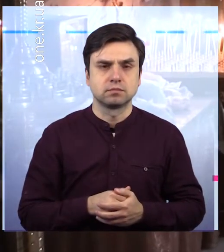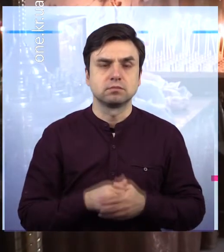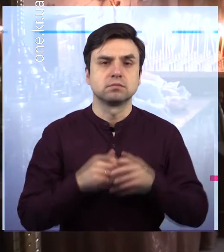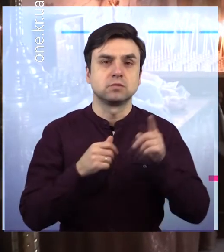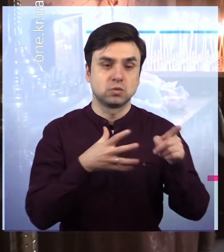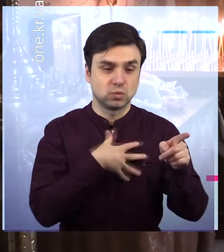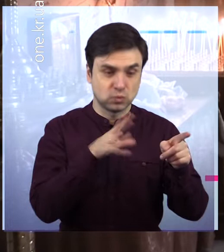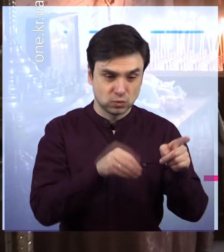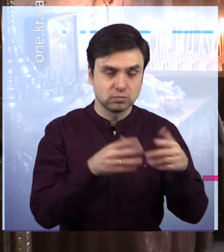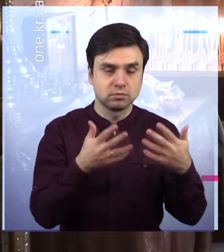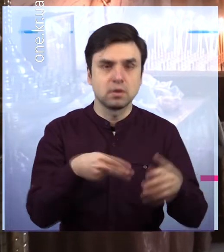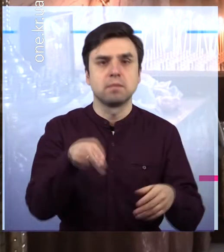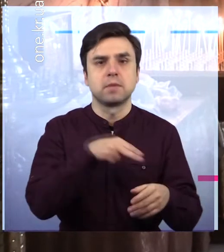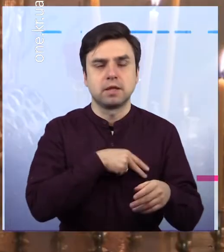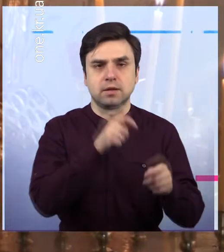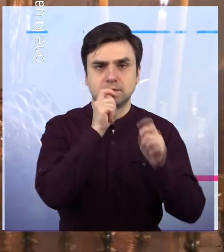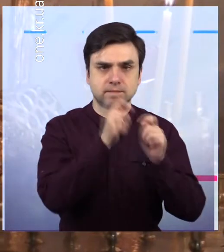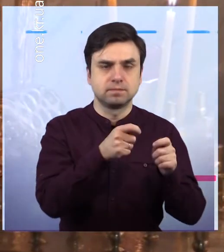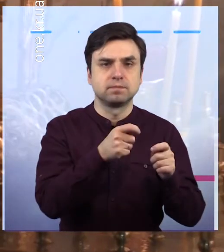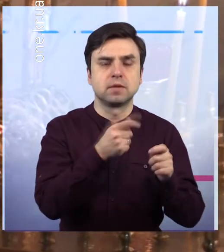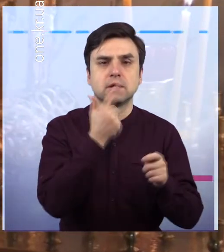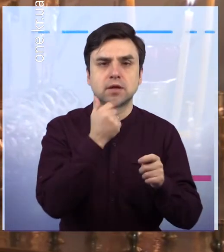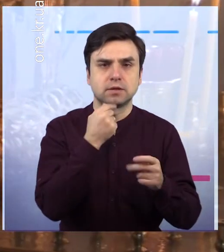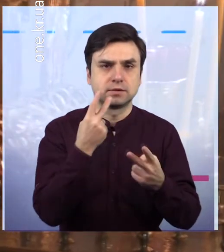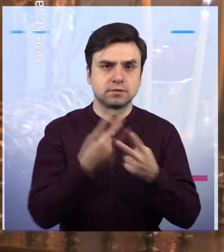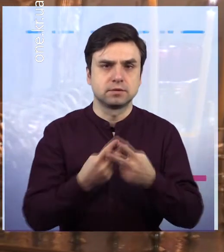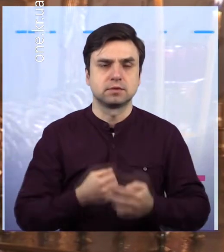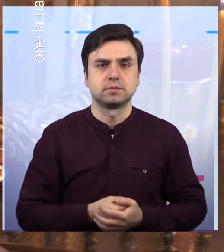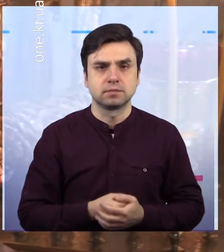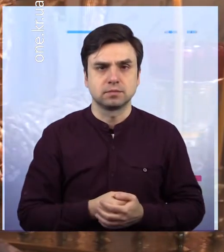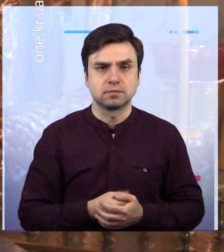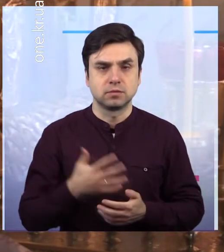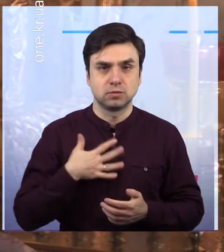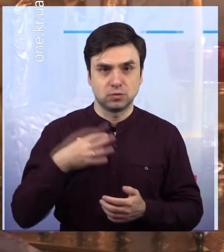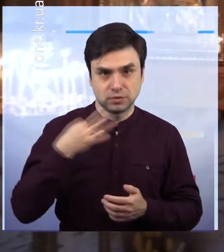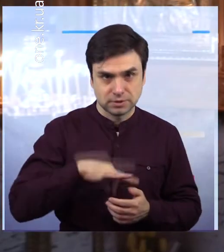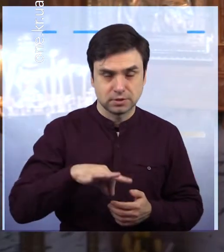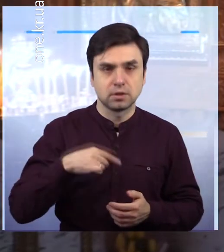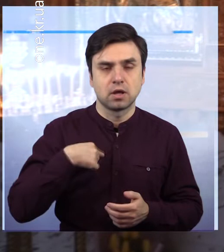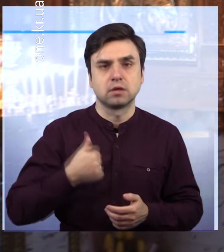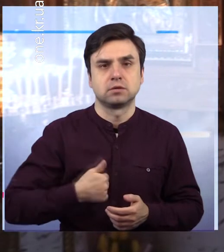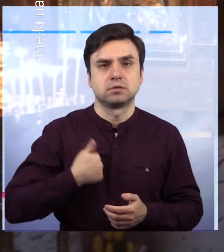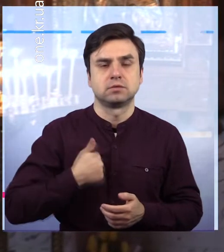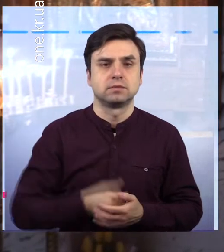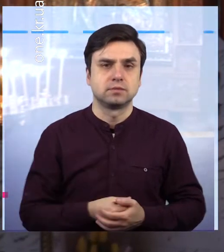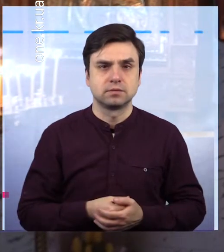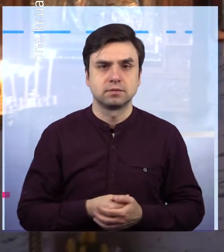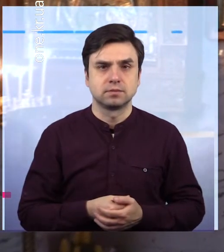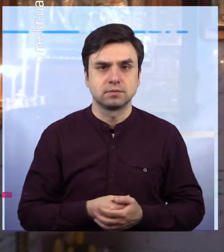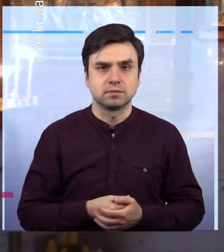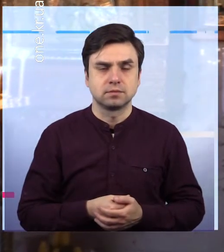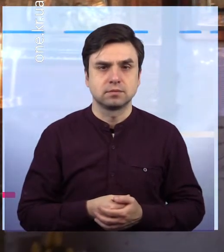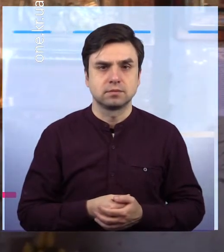Помер він вже у мирний час, але далось знаки захворювання, яке він отримав під час служби в цій далекій країні. Жінка постійно відвідує